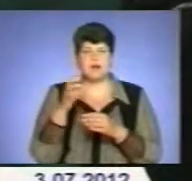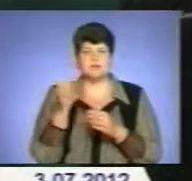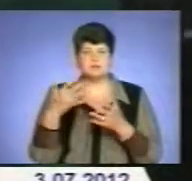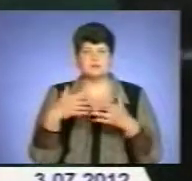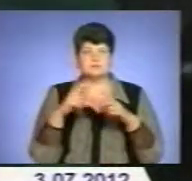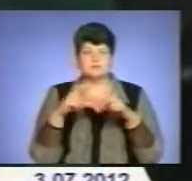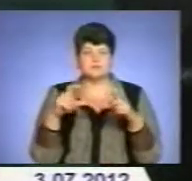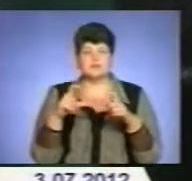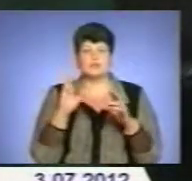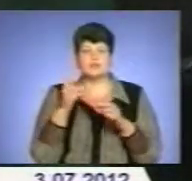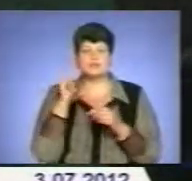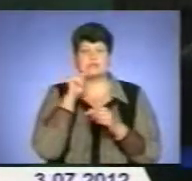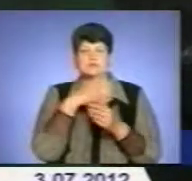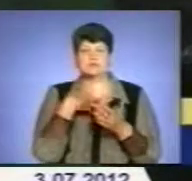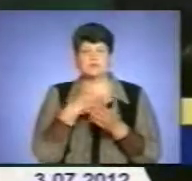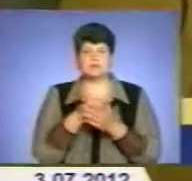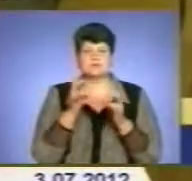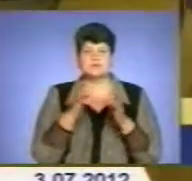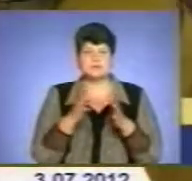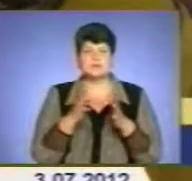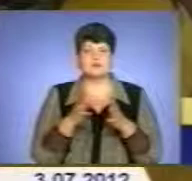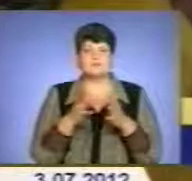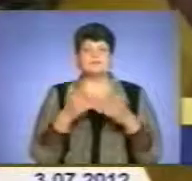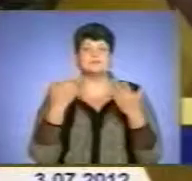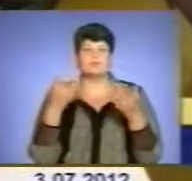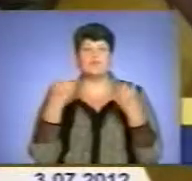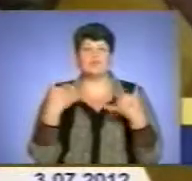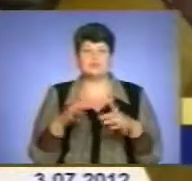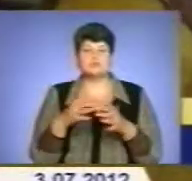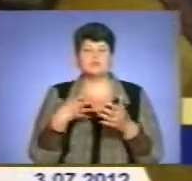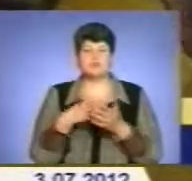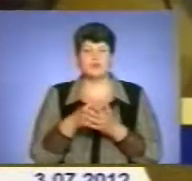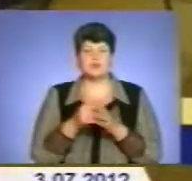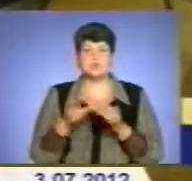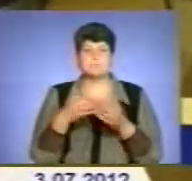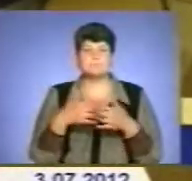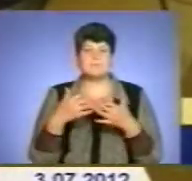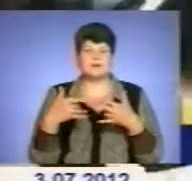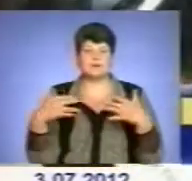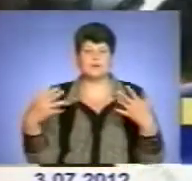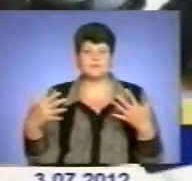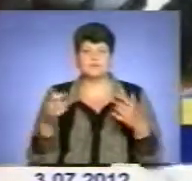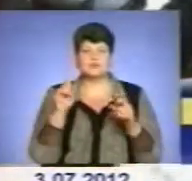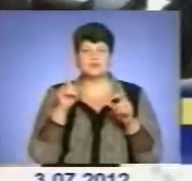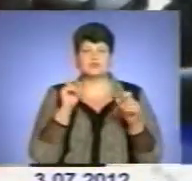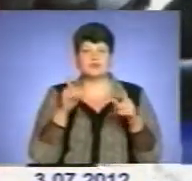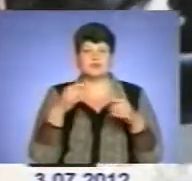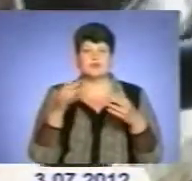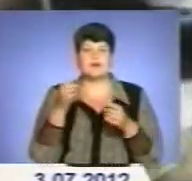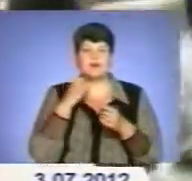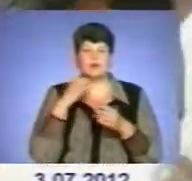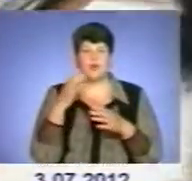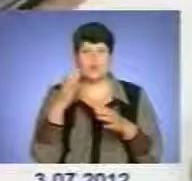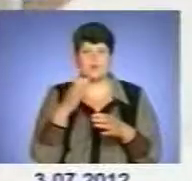котрі зекономили на власній безпеці, розплатилися втратою майна. З одного із таких помешкань зловмисники винесли золоті прикраси та алкогольні напої